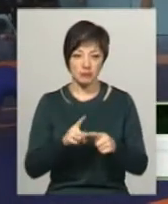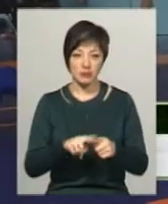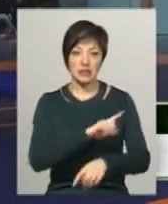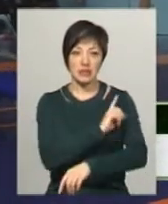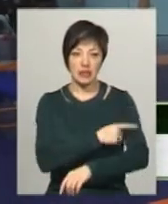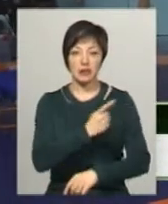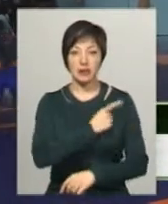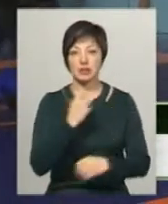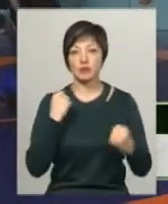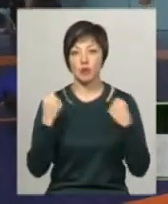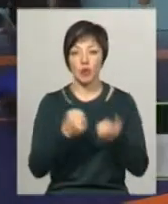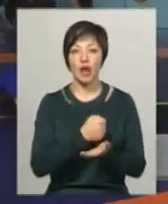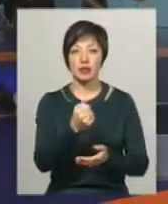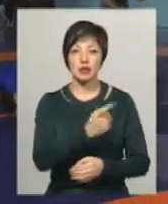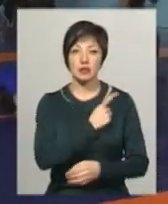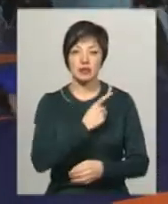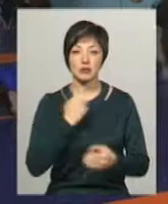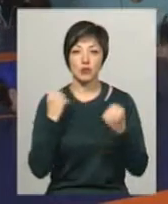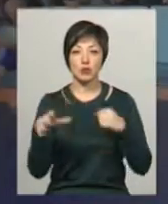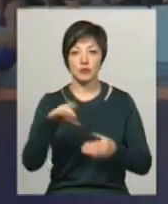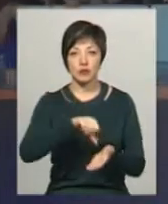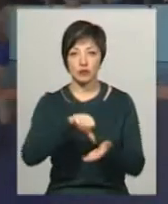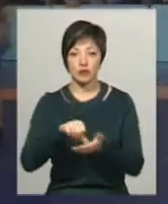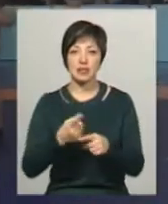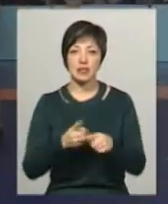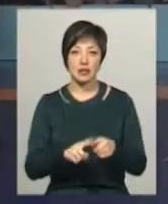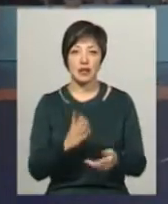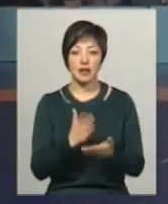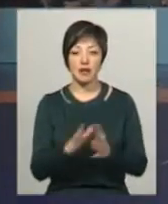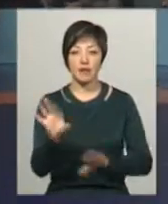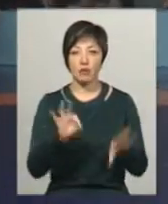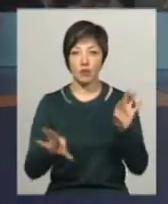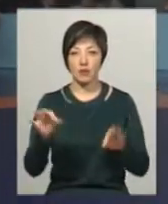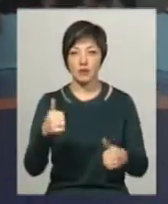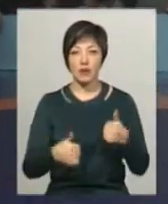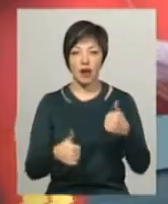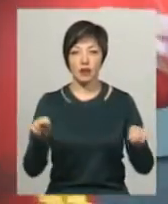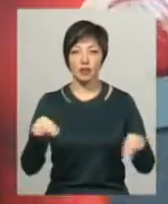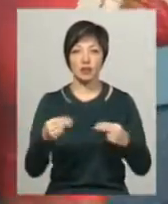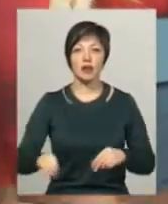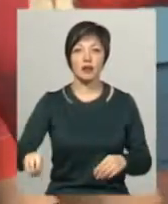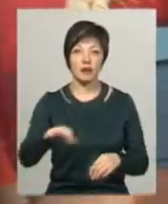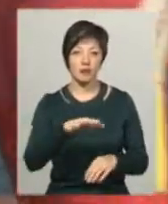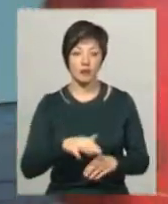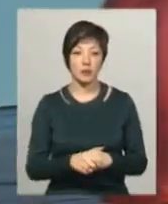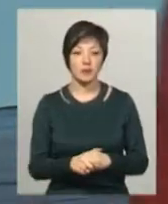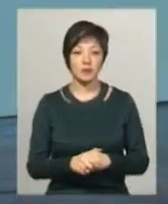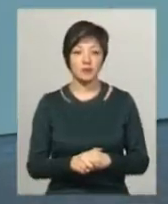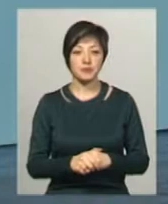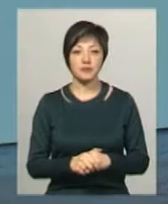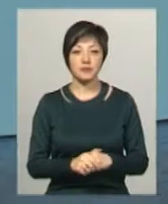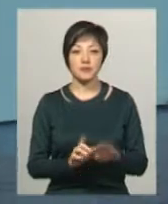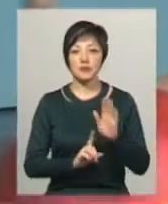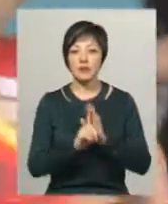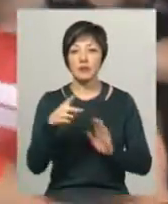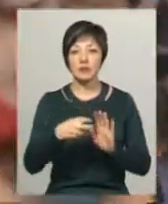сильні майстри спорту, кандидати майстри спорту, всі приймають участь. Бо це є відбіркові змагання на чемпіонат Європи. Григорій Данько, який з початку